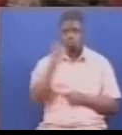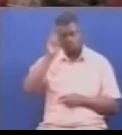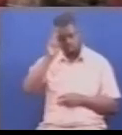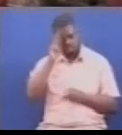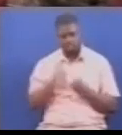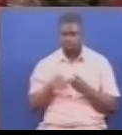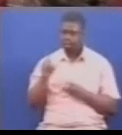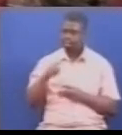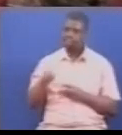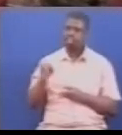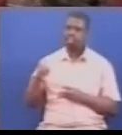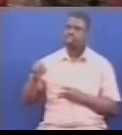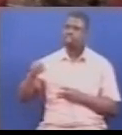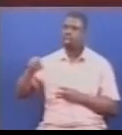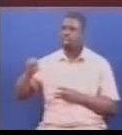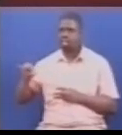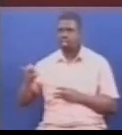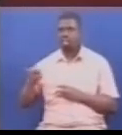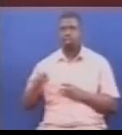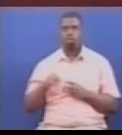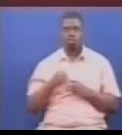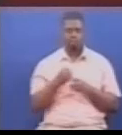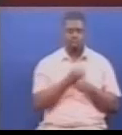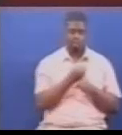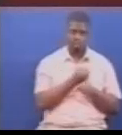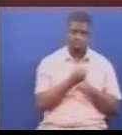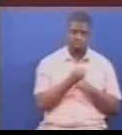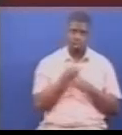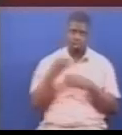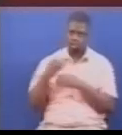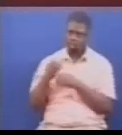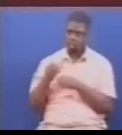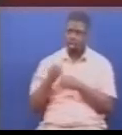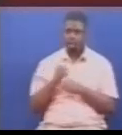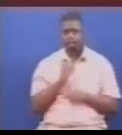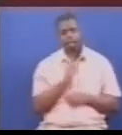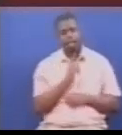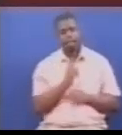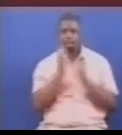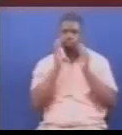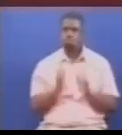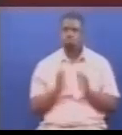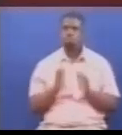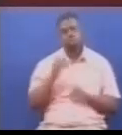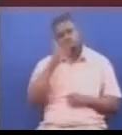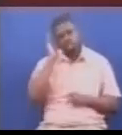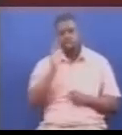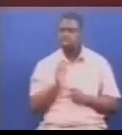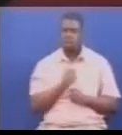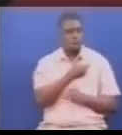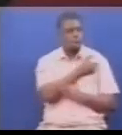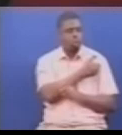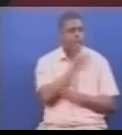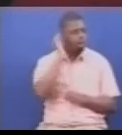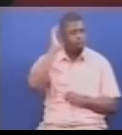jinae, yani criminal case, vinafanywa na maabara ya mkemi ya mkuu wa serikali, na CEO hospitali ya